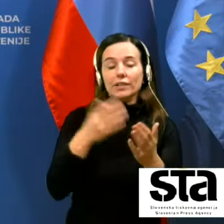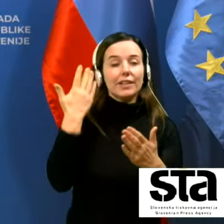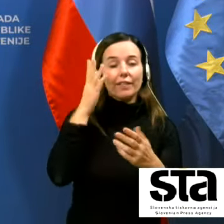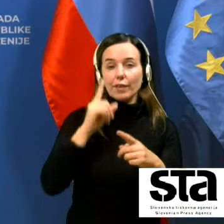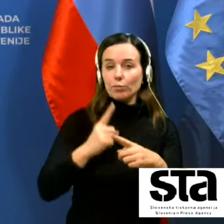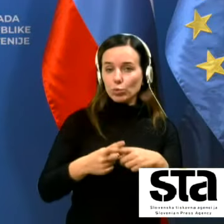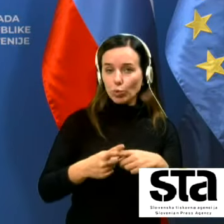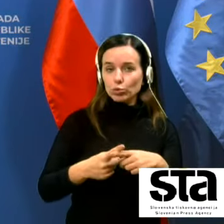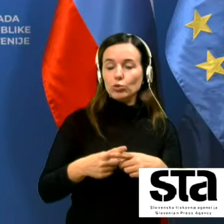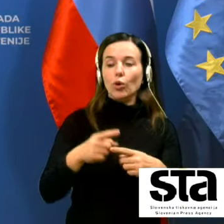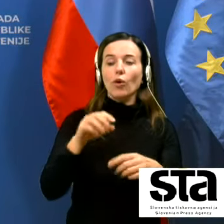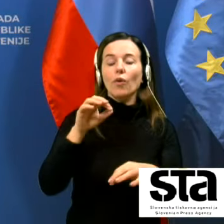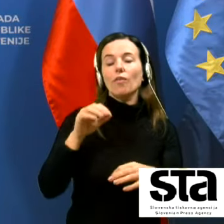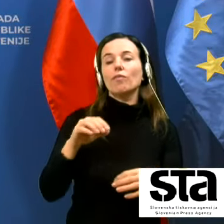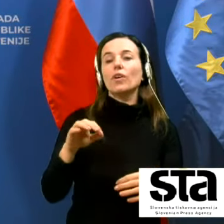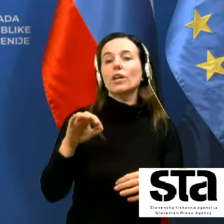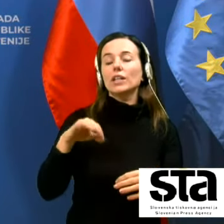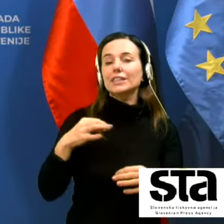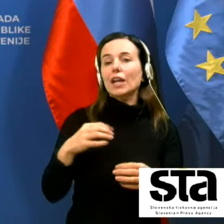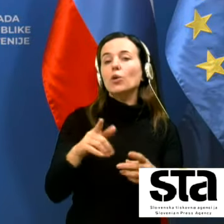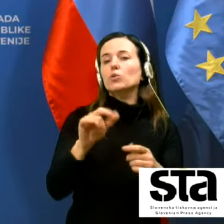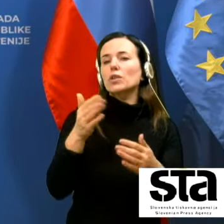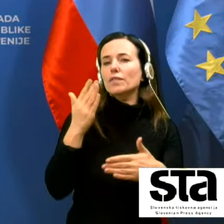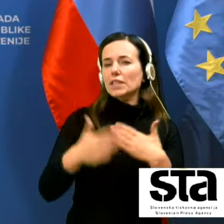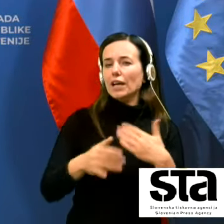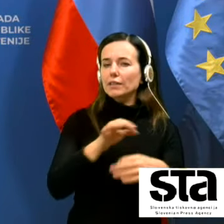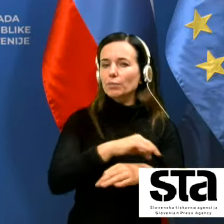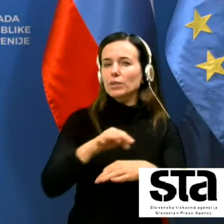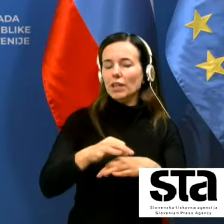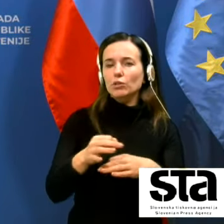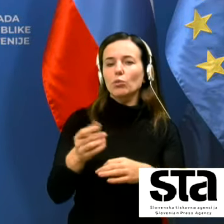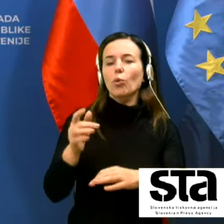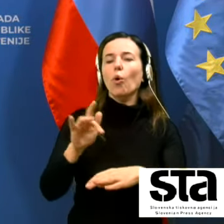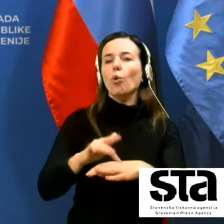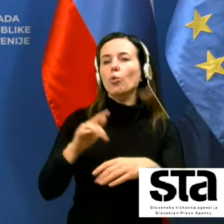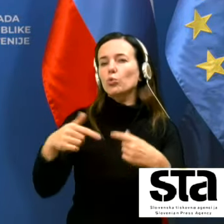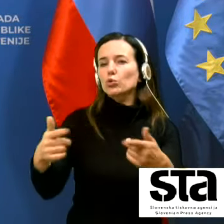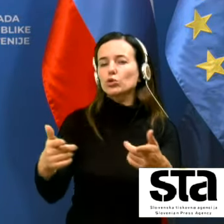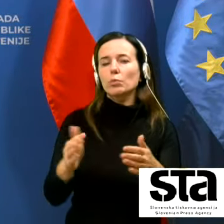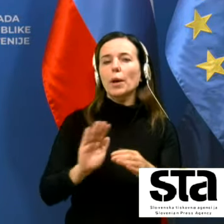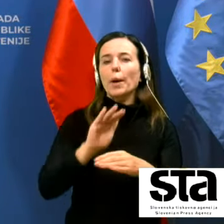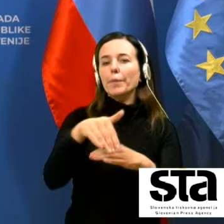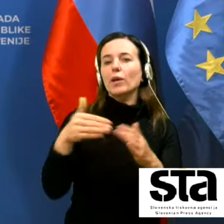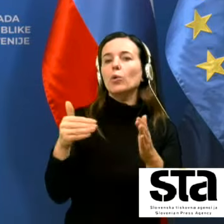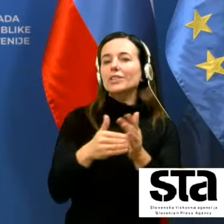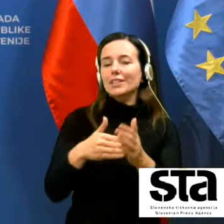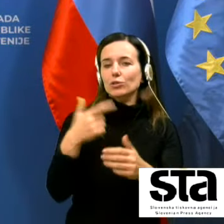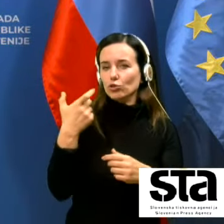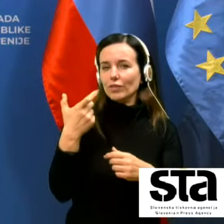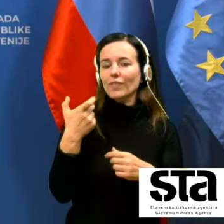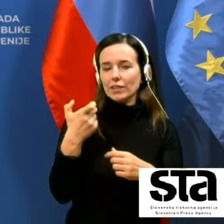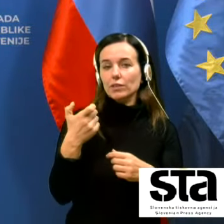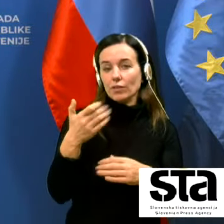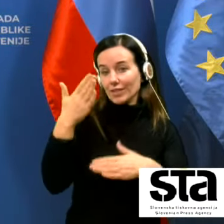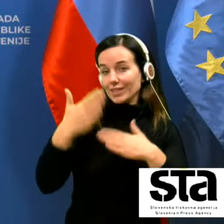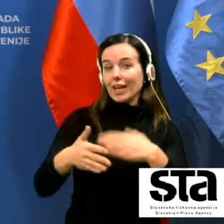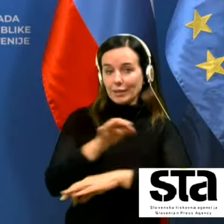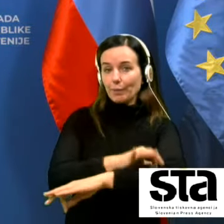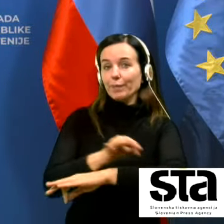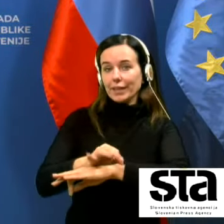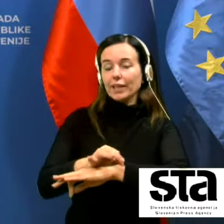pamet v zdravstvu v zadnjem tednu je bilo teh okužb zdravstvenih delavcev preko 1200 samo v zadnjem enem tednu